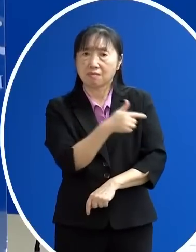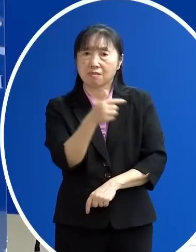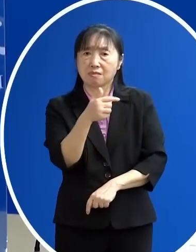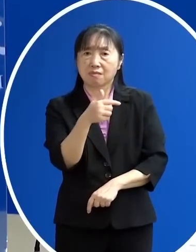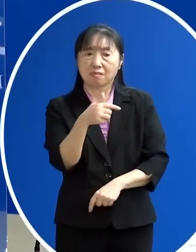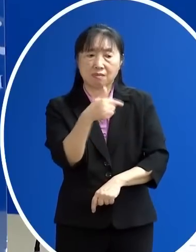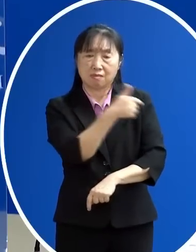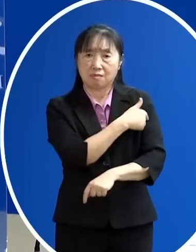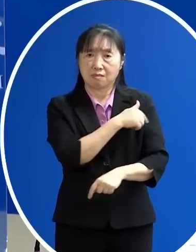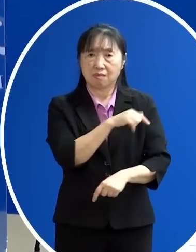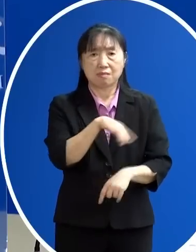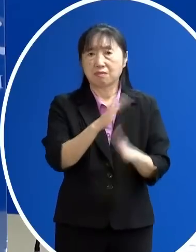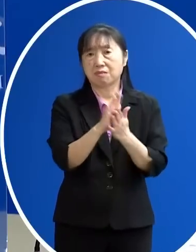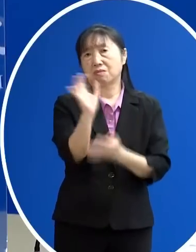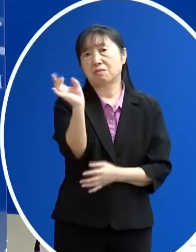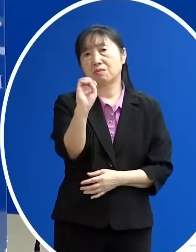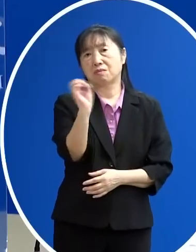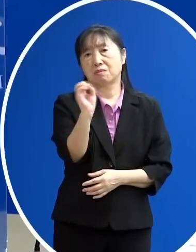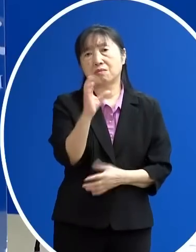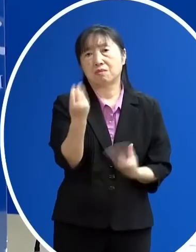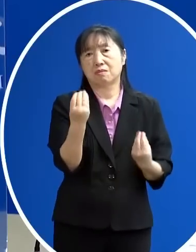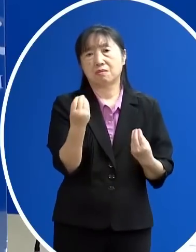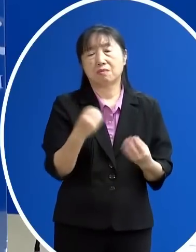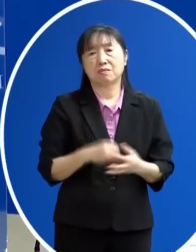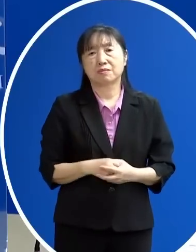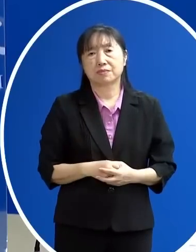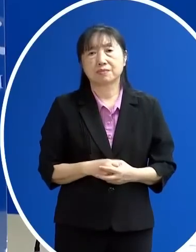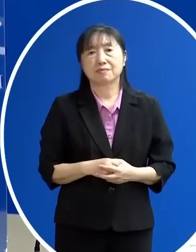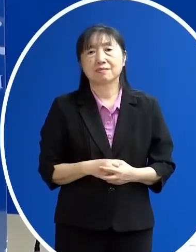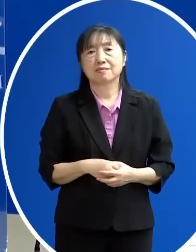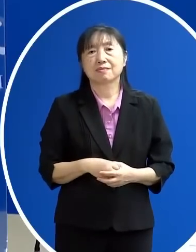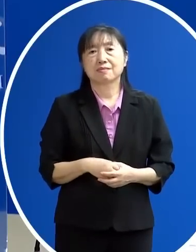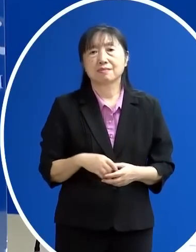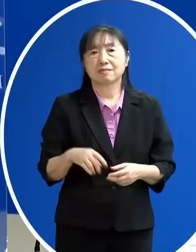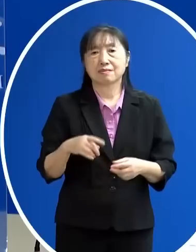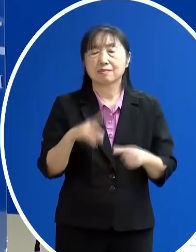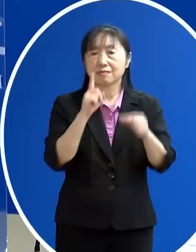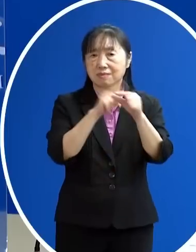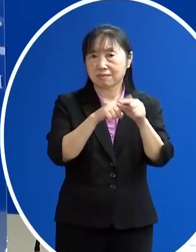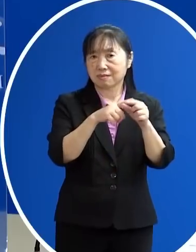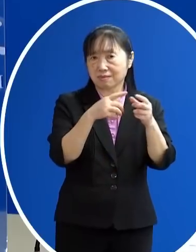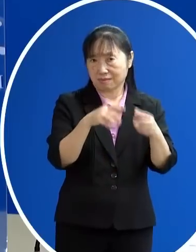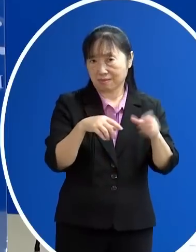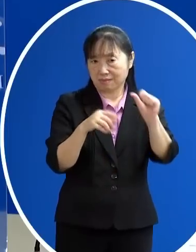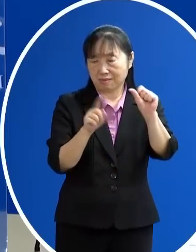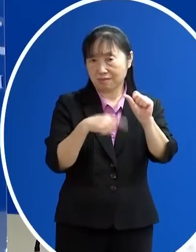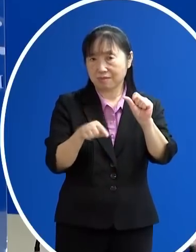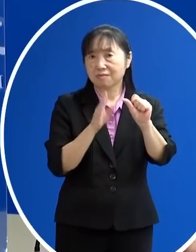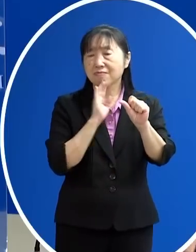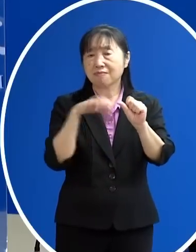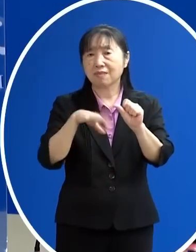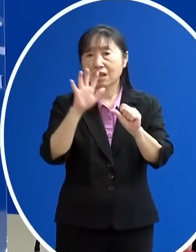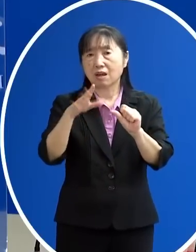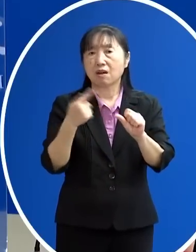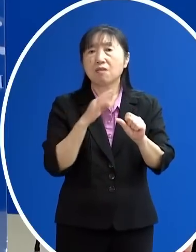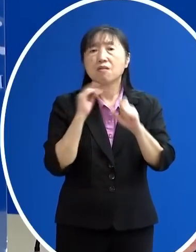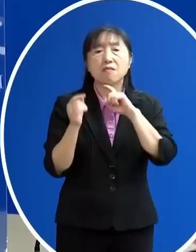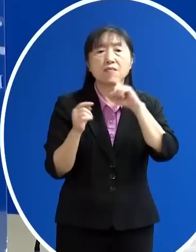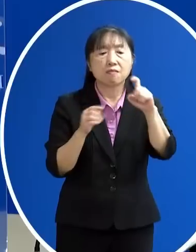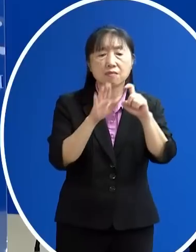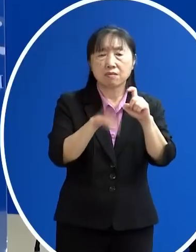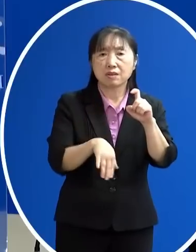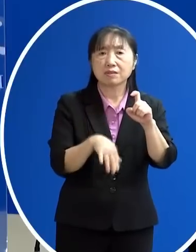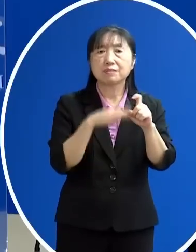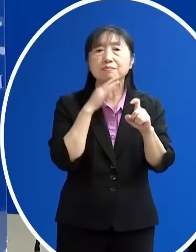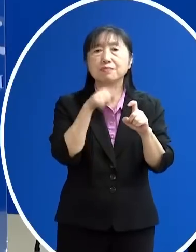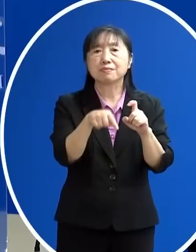何的這個新冠的疫苗 另外在重症的這5例裡頭有一位是這個小於10歲的一